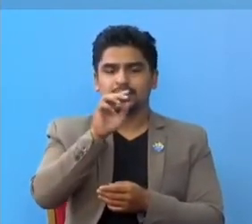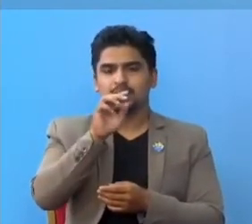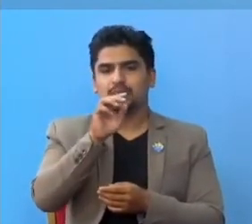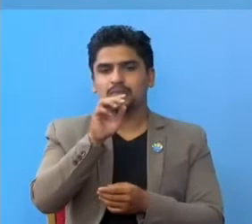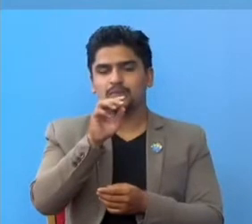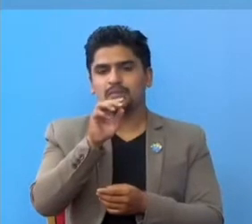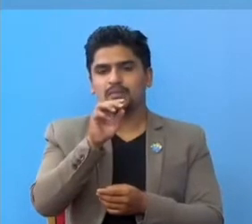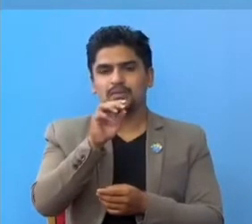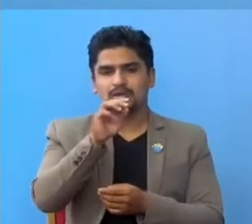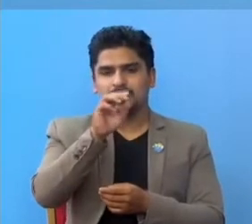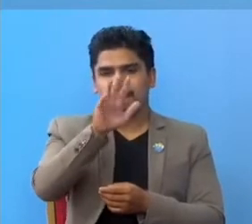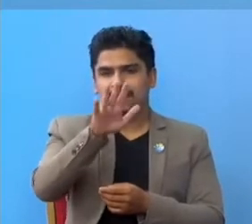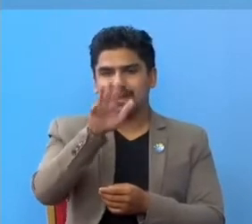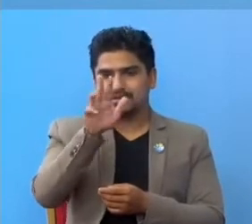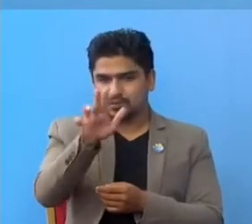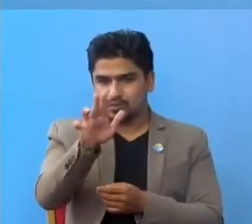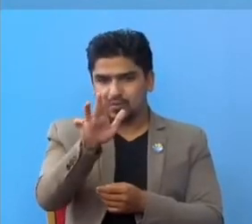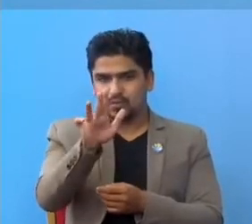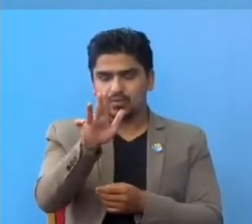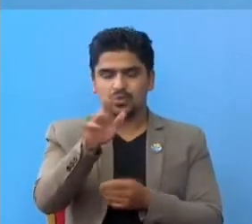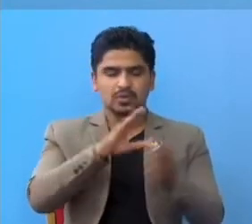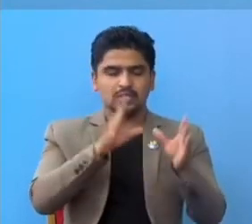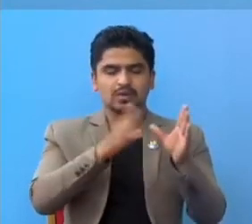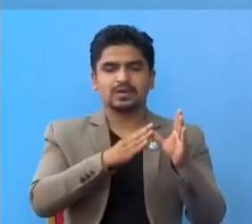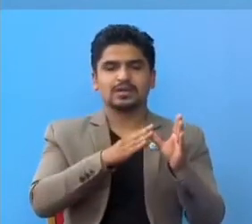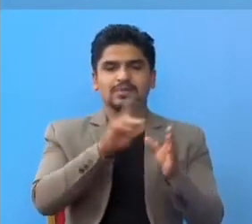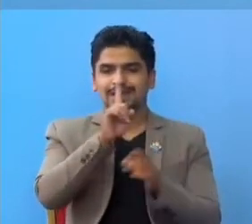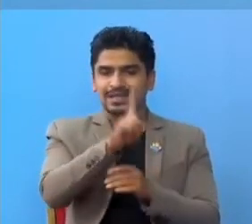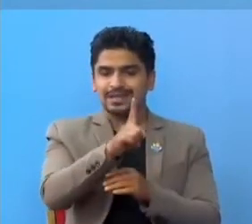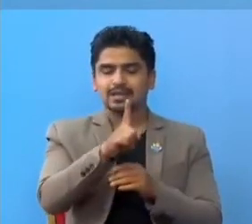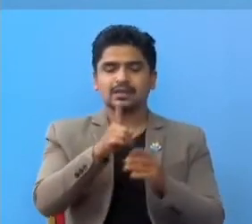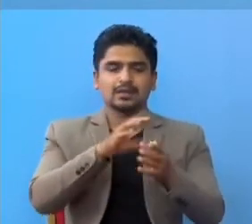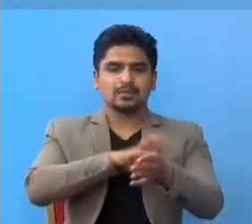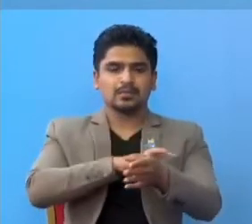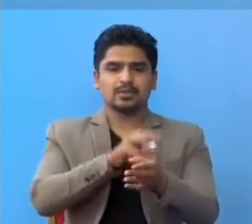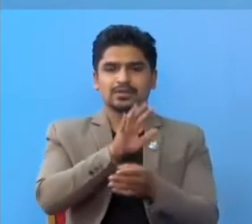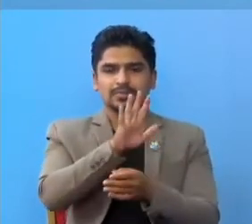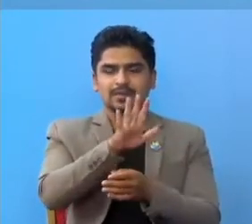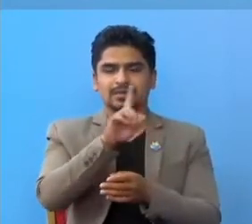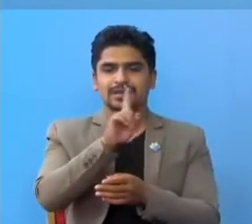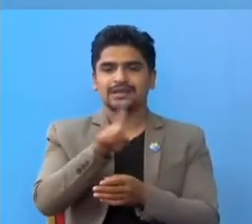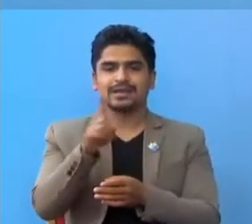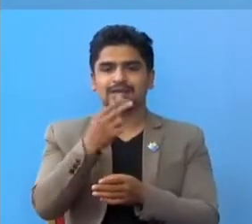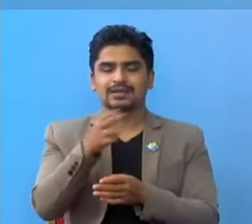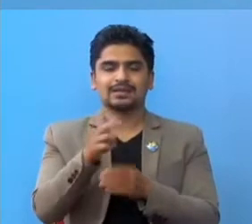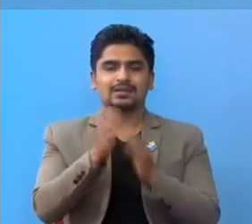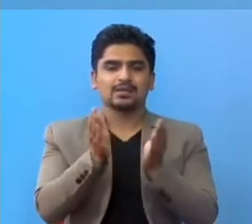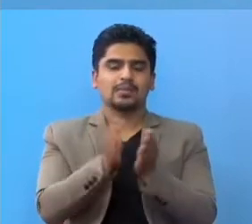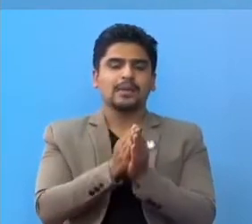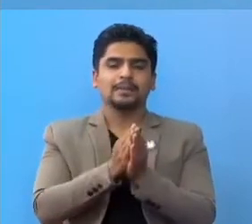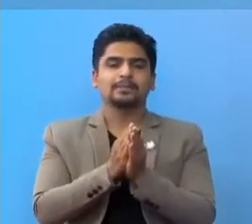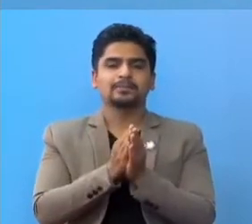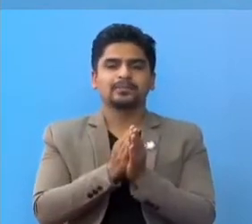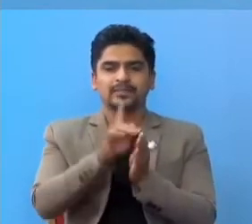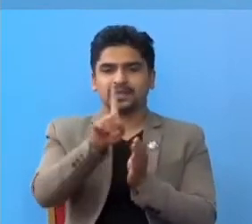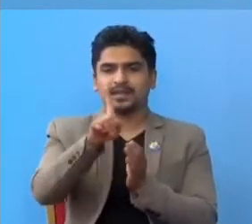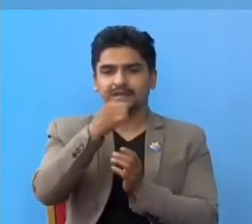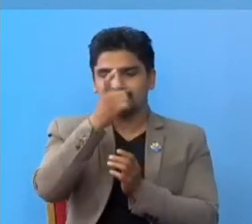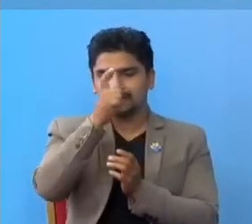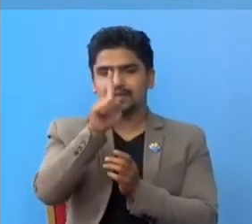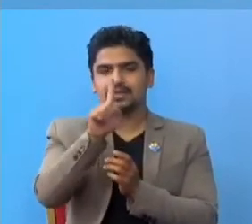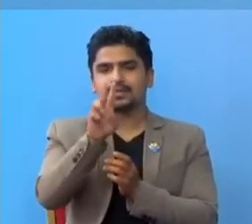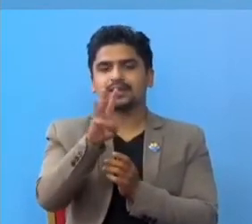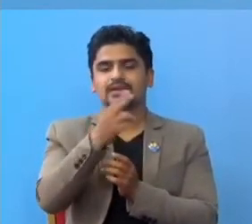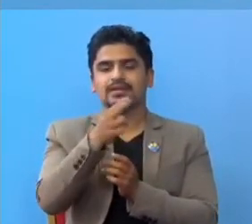साथी जना गंडगी प्रदेश मा एक जना प्रदेश पांच मा एकार जना गरी जम्मा एक सए तेर